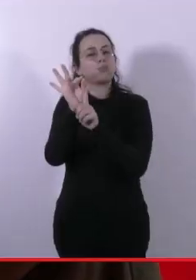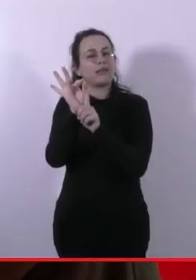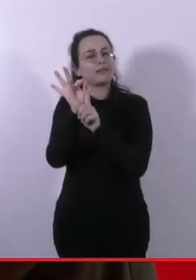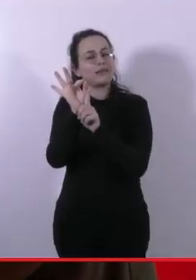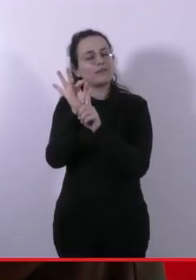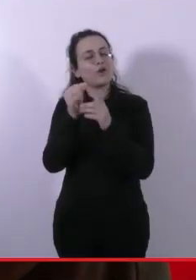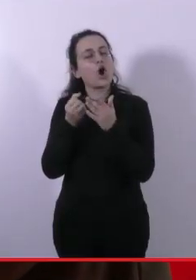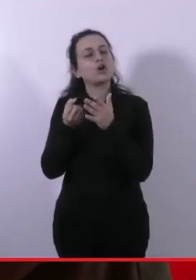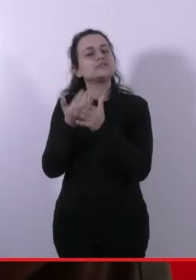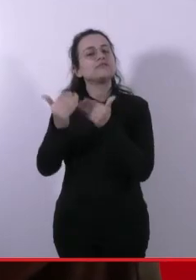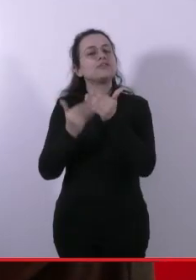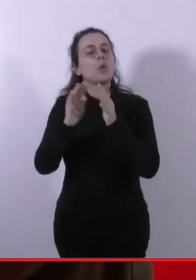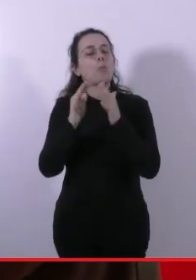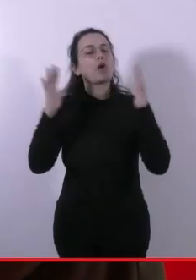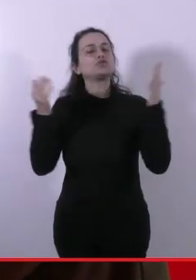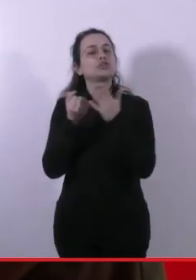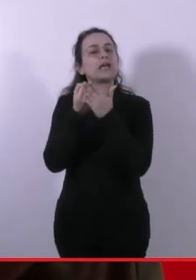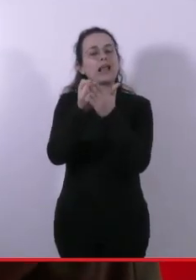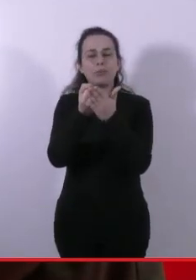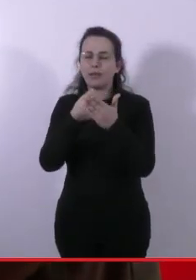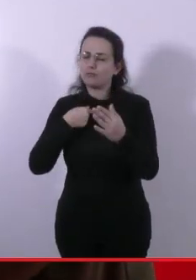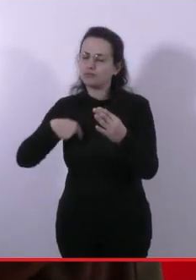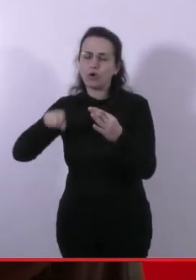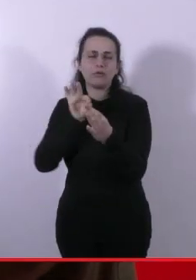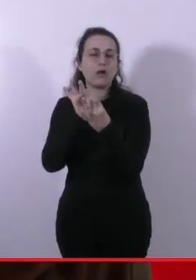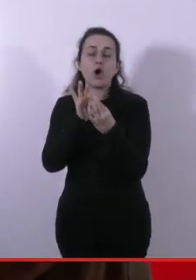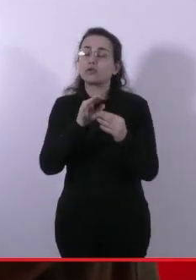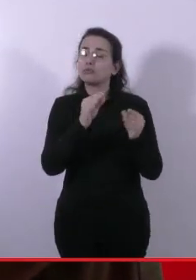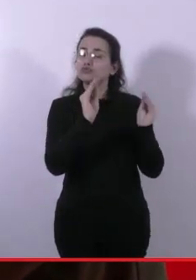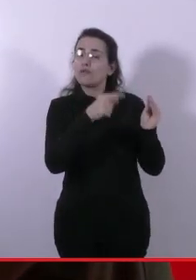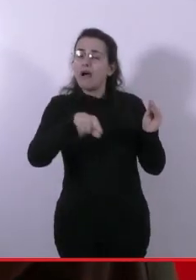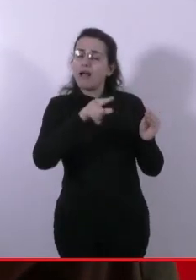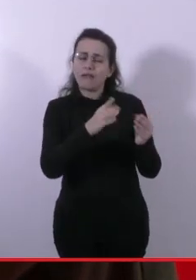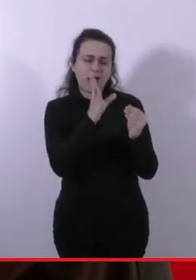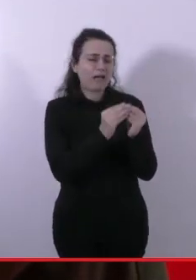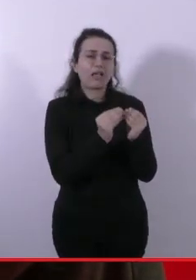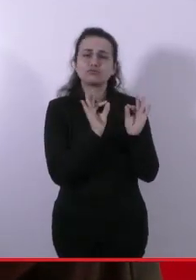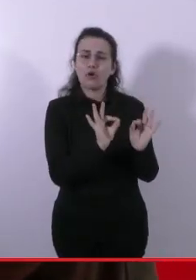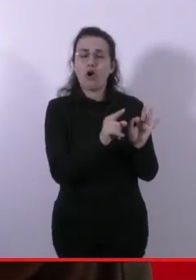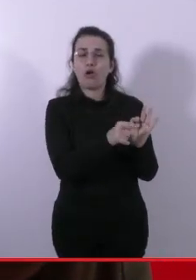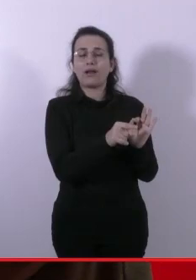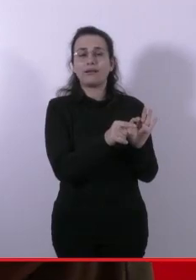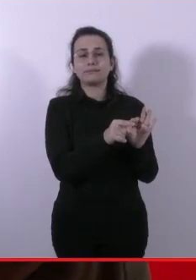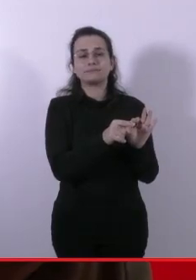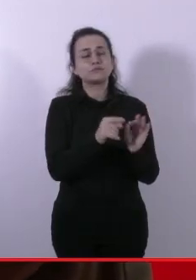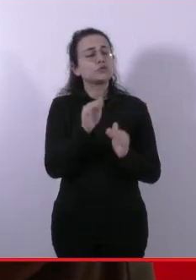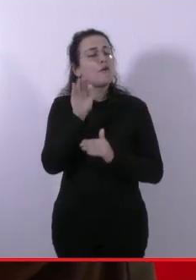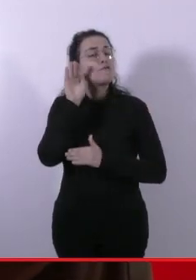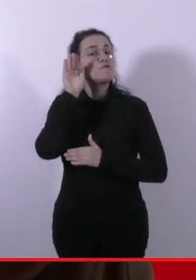ragione, hanno ragione sotto tutti i punti di vista, perché il futuro sarà sostenibile o non sarà. Noi con questi ragazzi